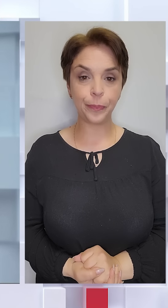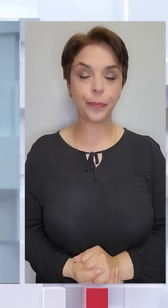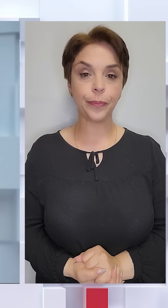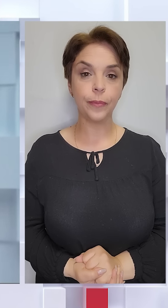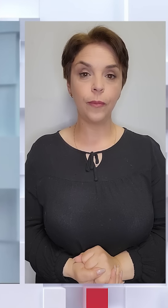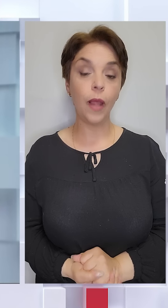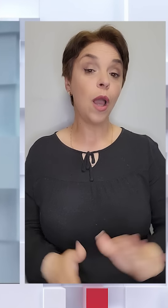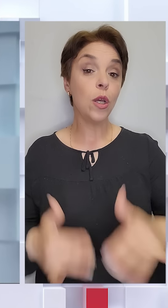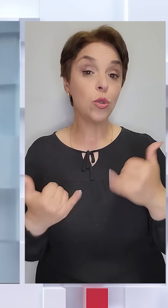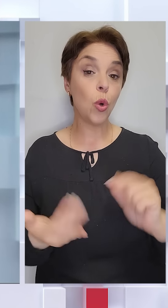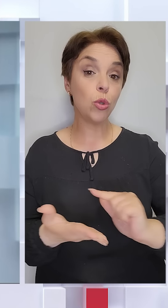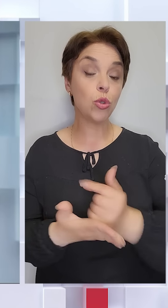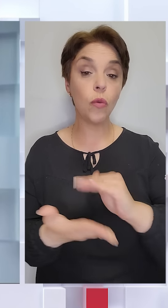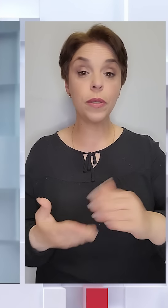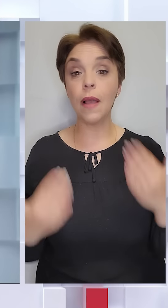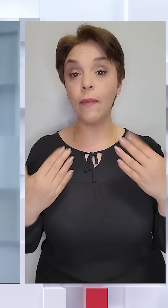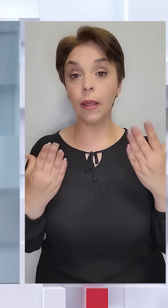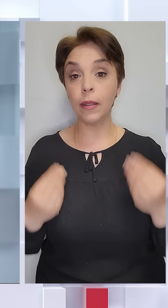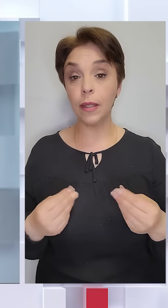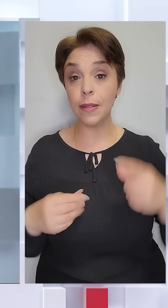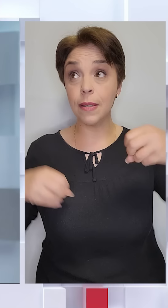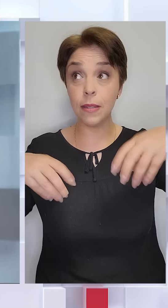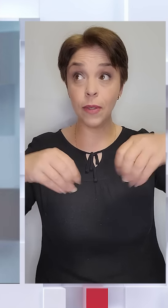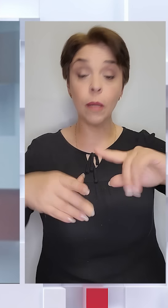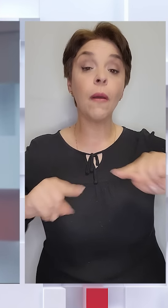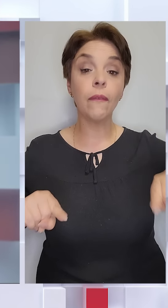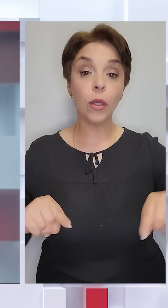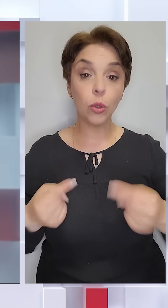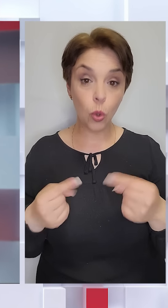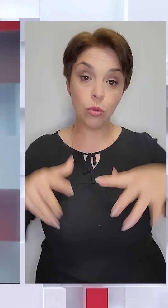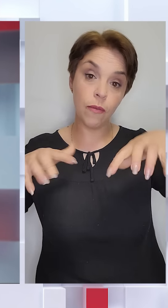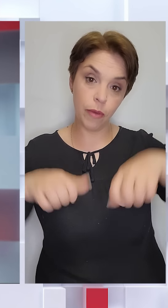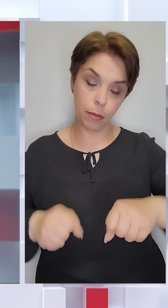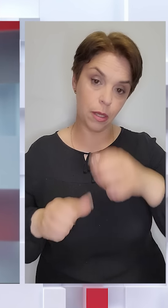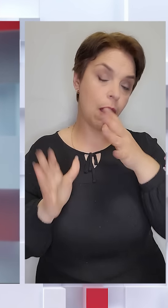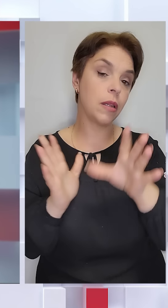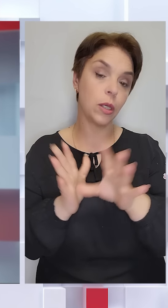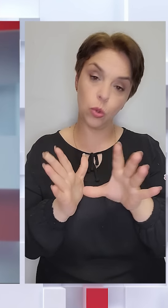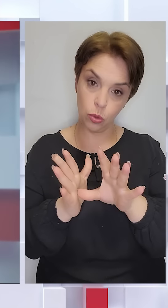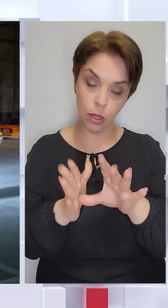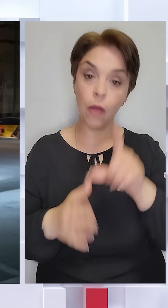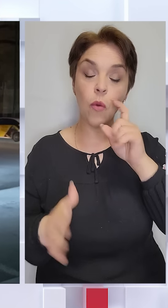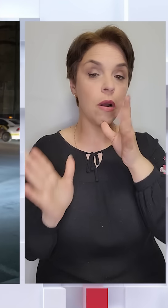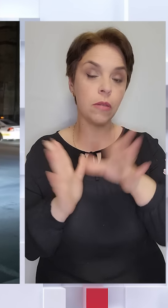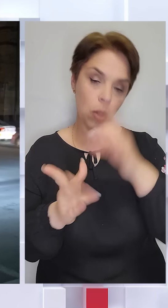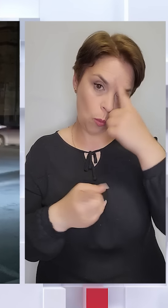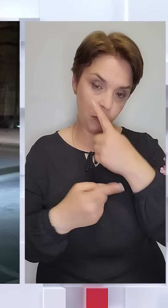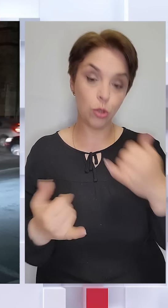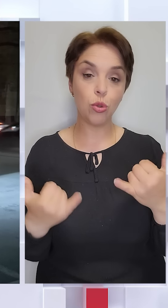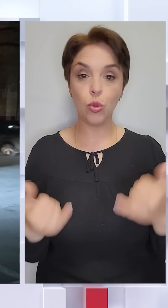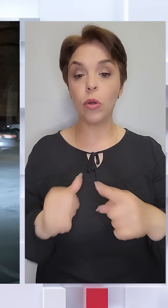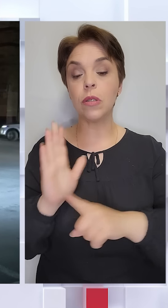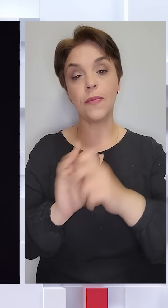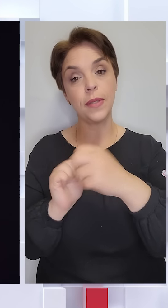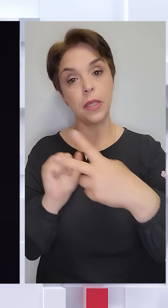Сьогодні знову після вихідних зі світлом відновлюється вимкнення електроенергії. В «Укренерго» повідомляють, що сьогодні з 18